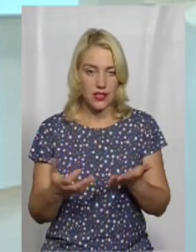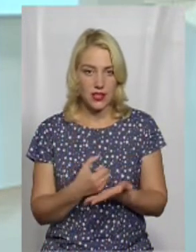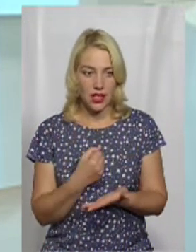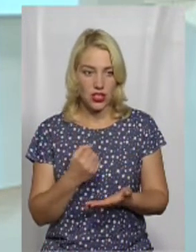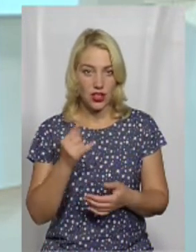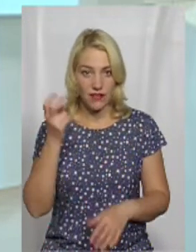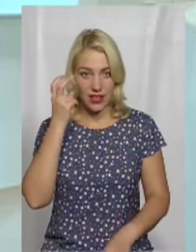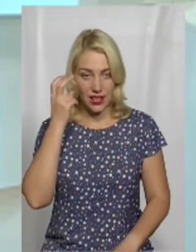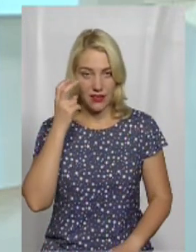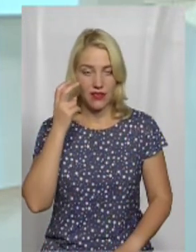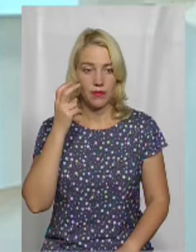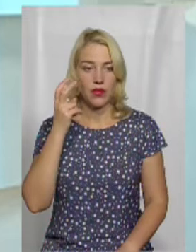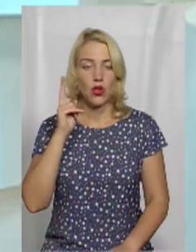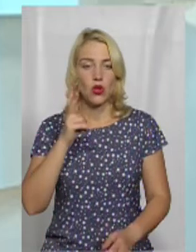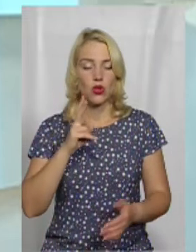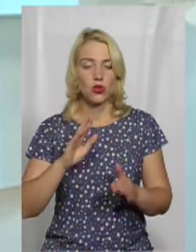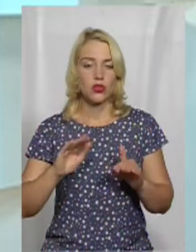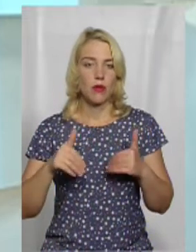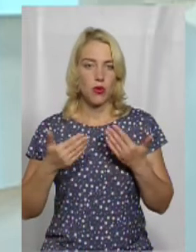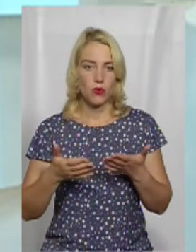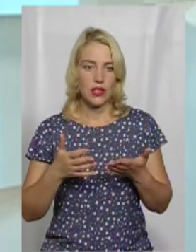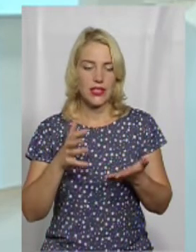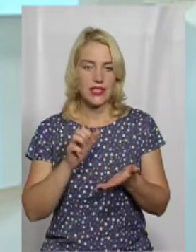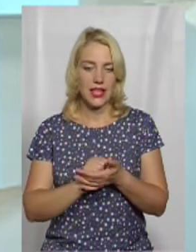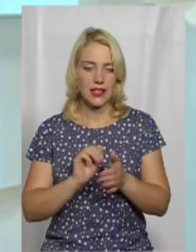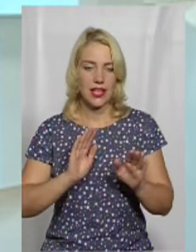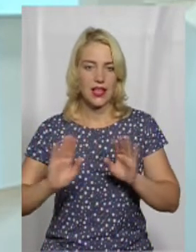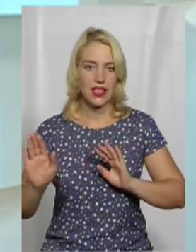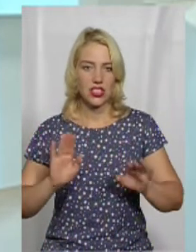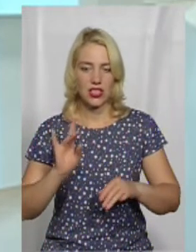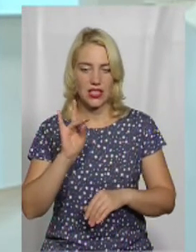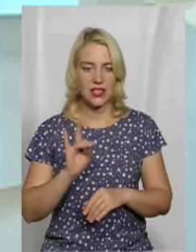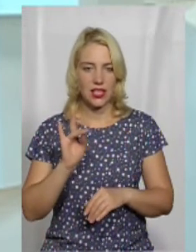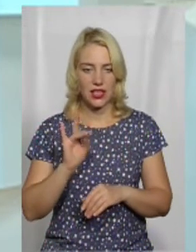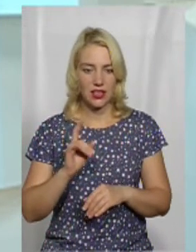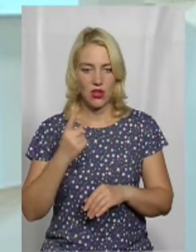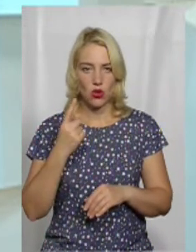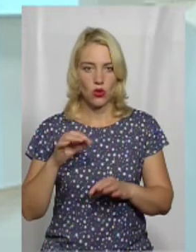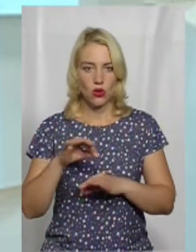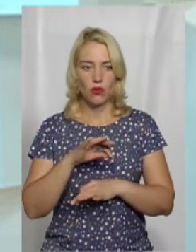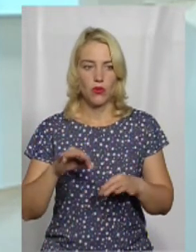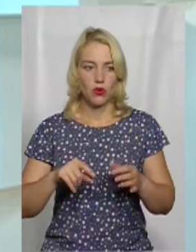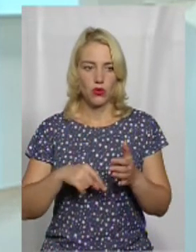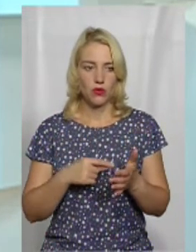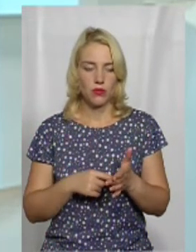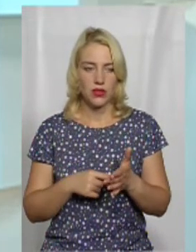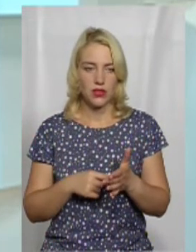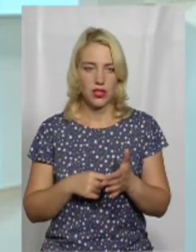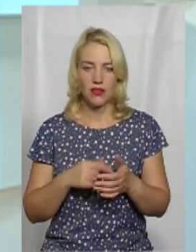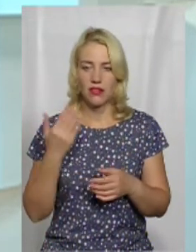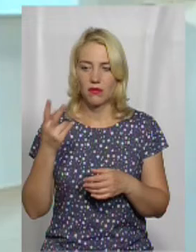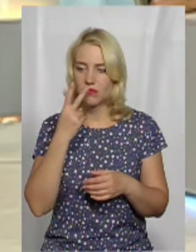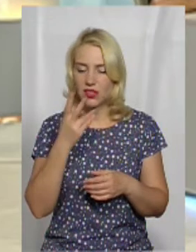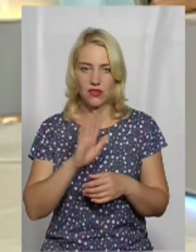в Києві, запропонували зайняти режисерські крісла одного проєкту в Києві, ніхто не дивився, яка в нас освіта.